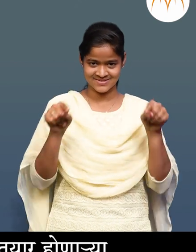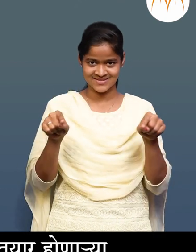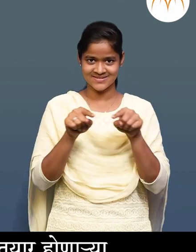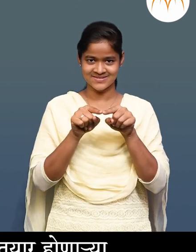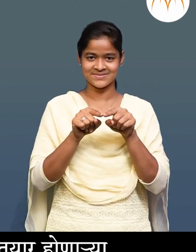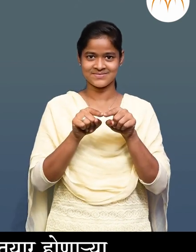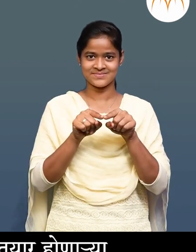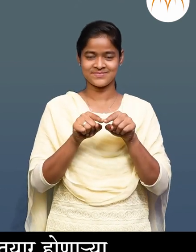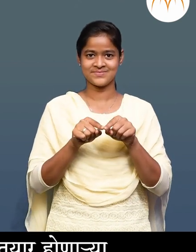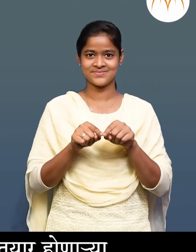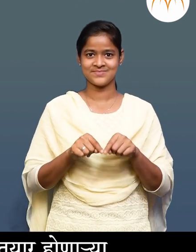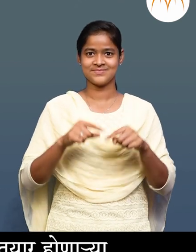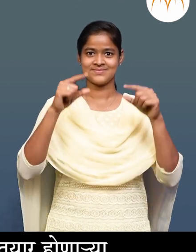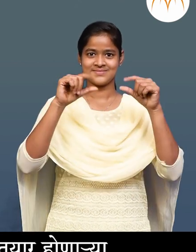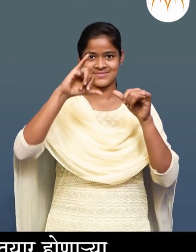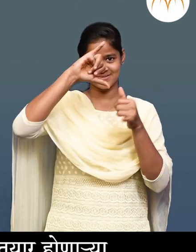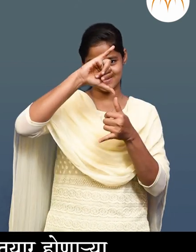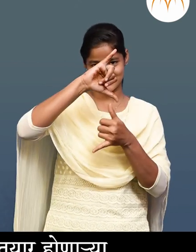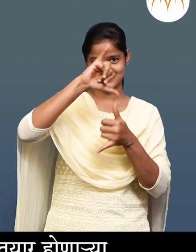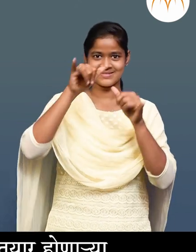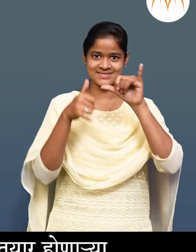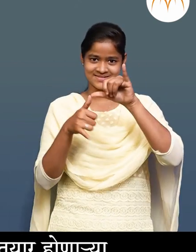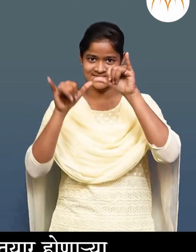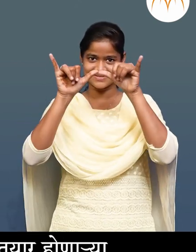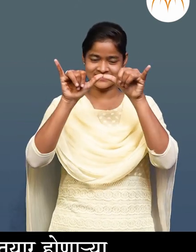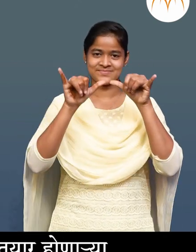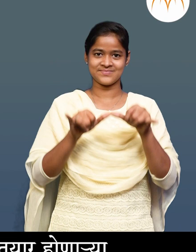होनारे बंदिस्त जागेला चवकोन असे मन्ताद